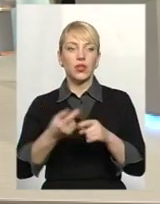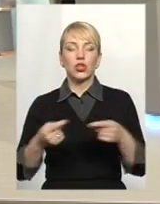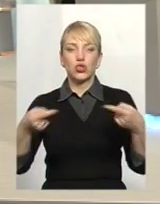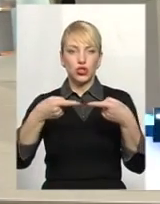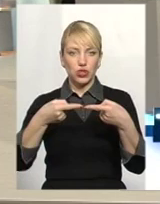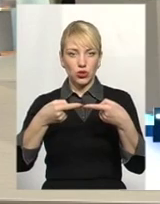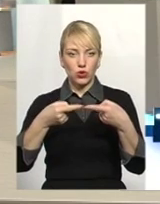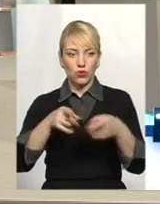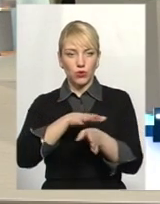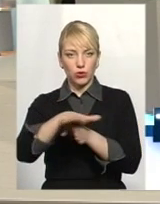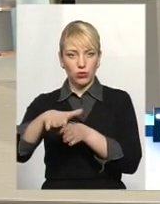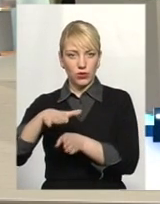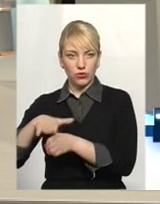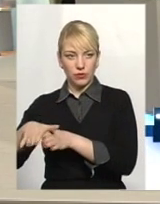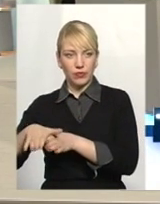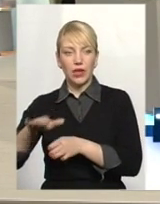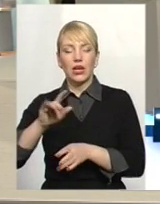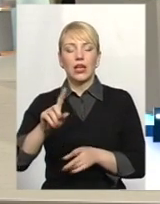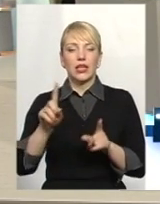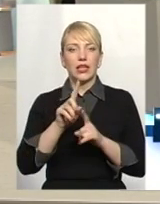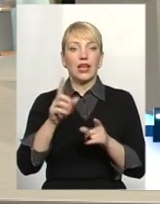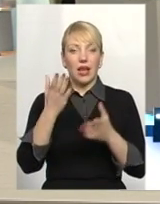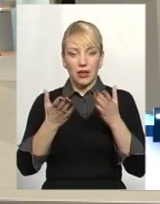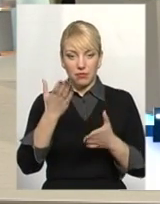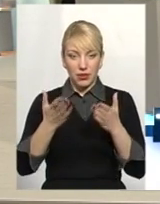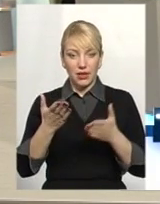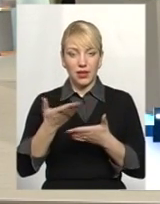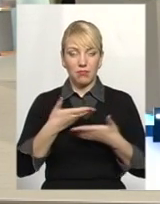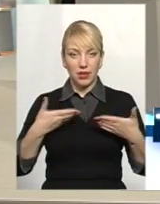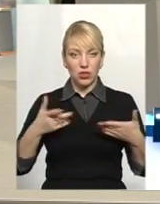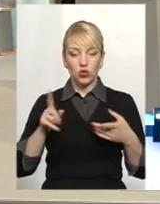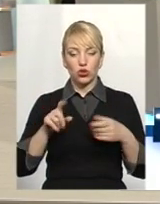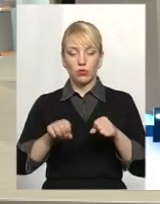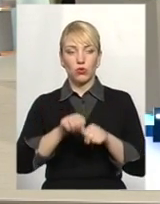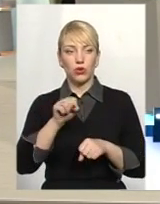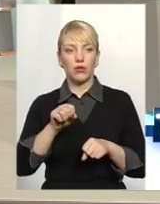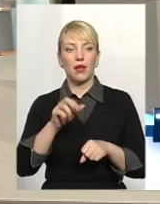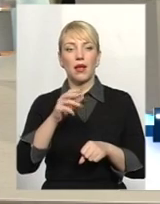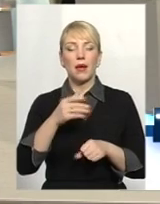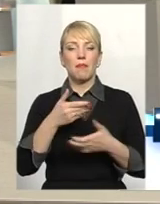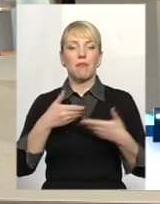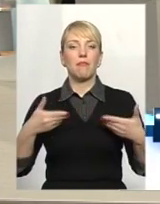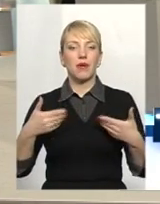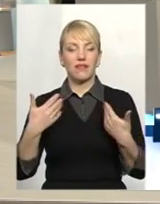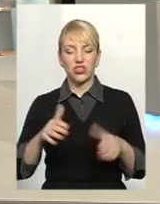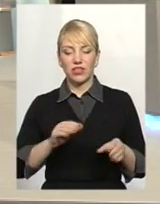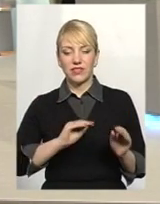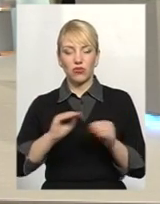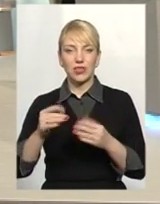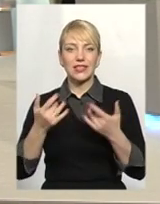чітко притримуємося, тому що якби ми щось порушували, я думаю, ми вже встановили стільки